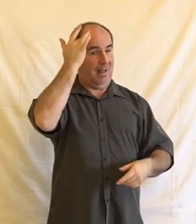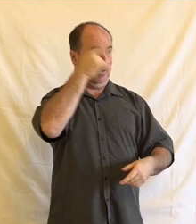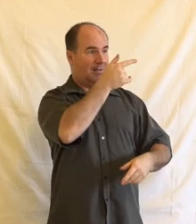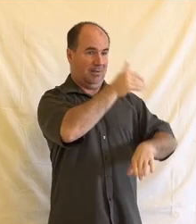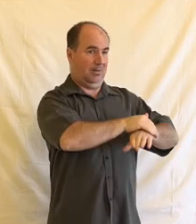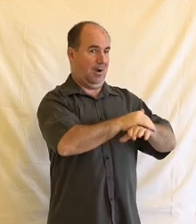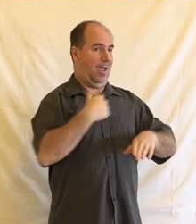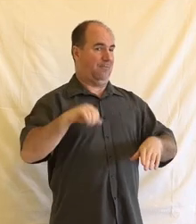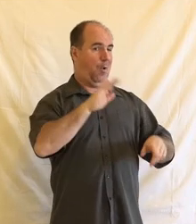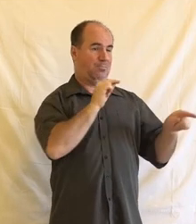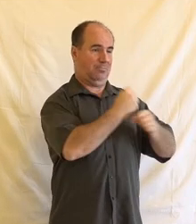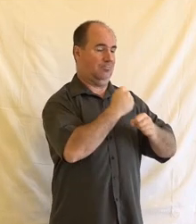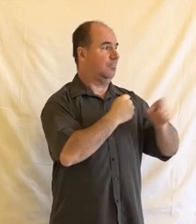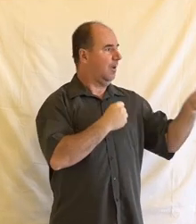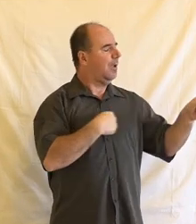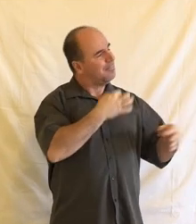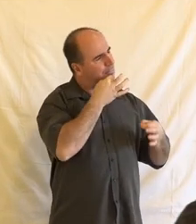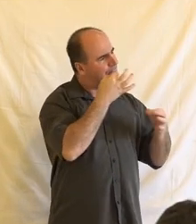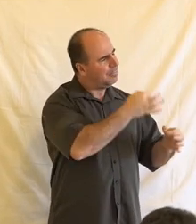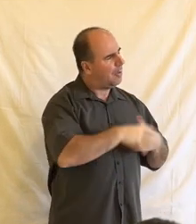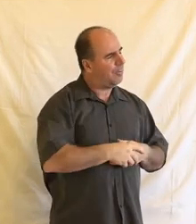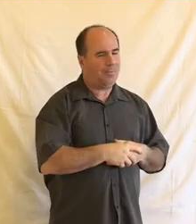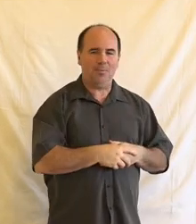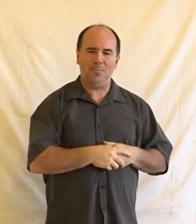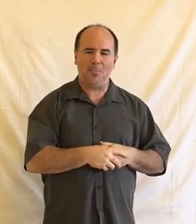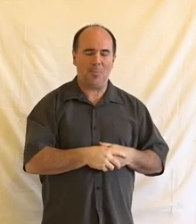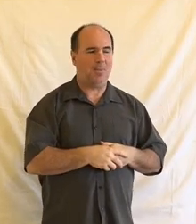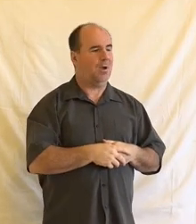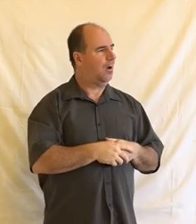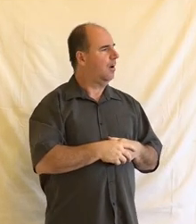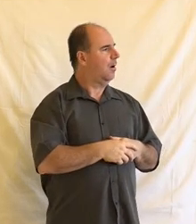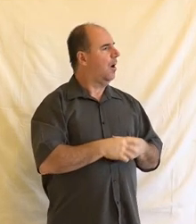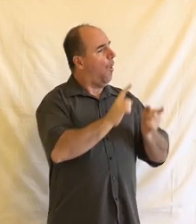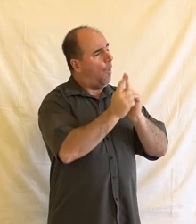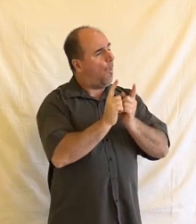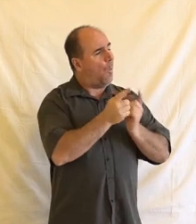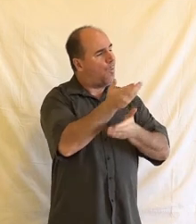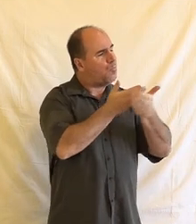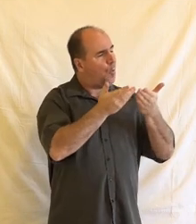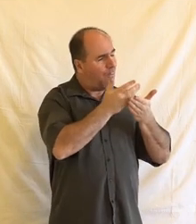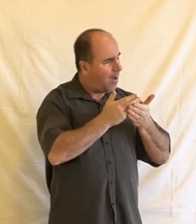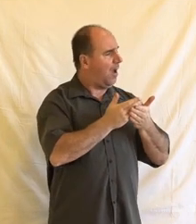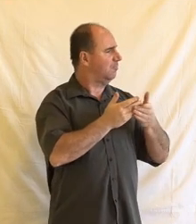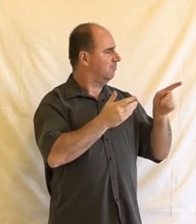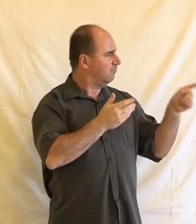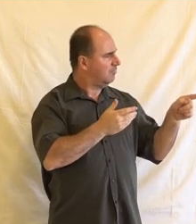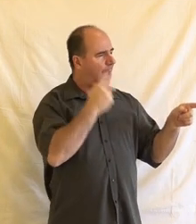Moniko, chtěla zeptat, nakolik, jak tato umluva vidí dopad technologií na lidská práva,